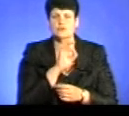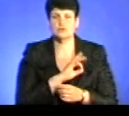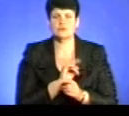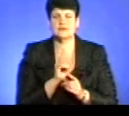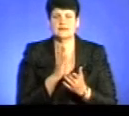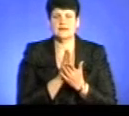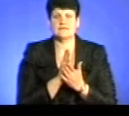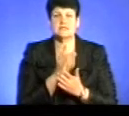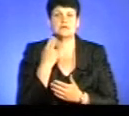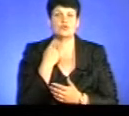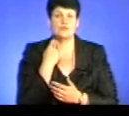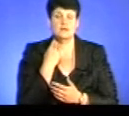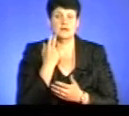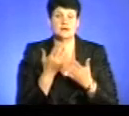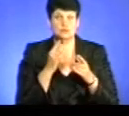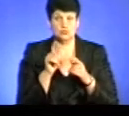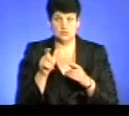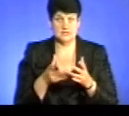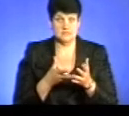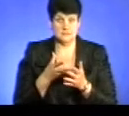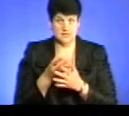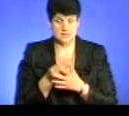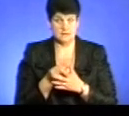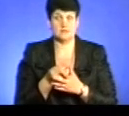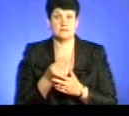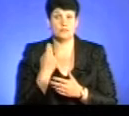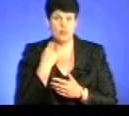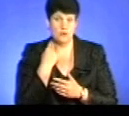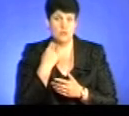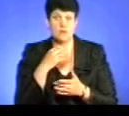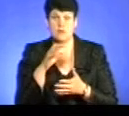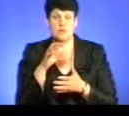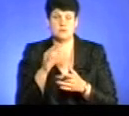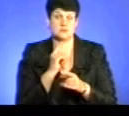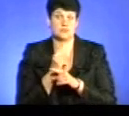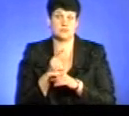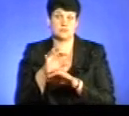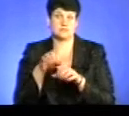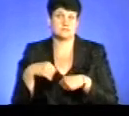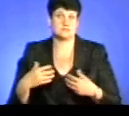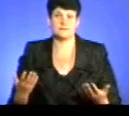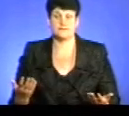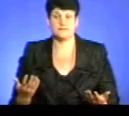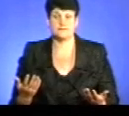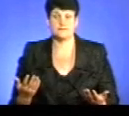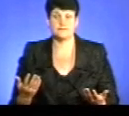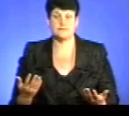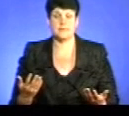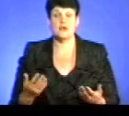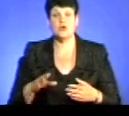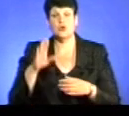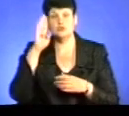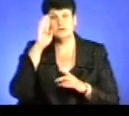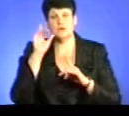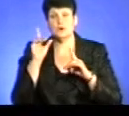наявності заборгованості. Після сплати заборгованості ці обмеження знімаються. Один такий момент. Чоловік, який хоче